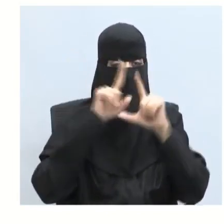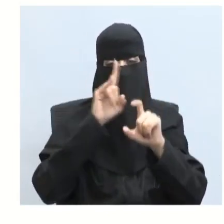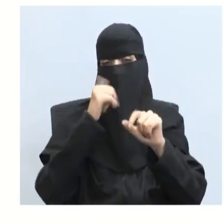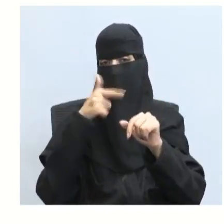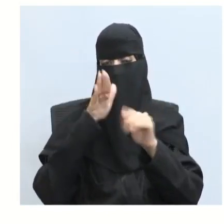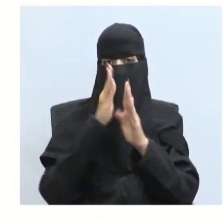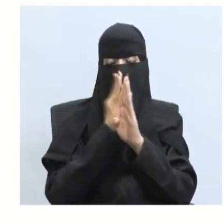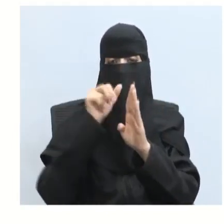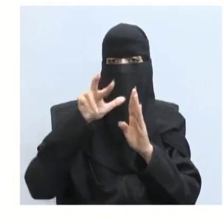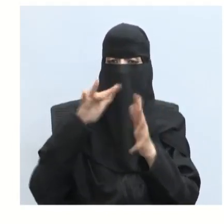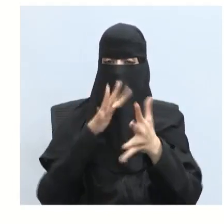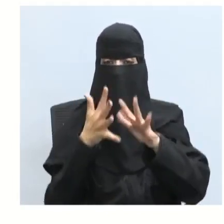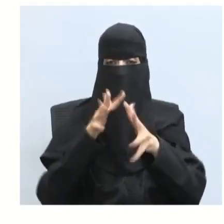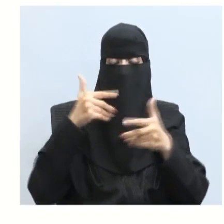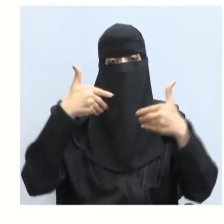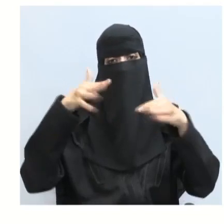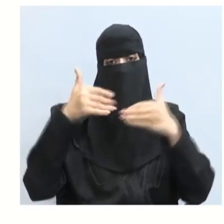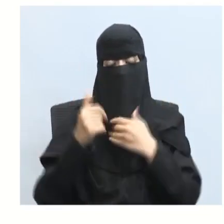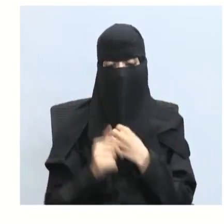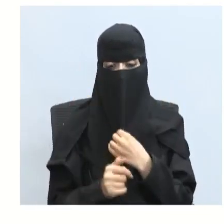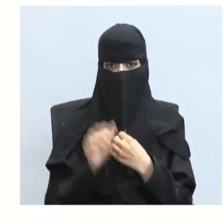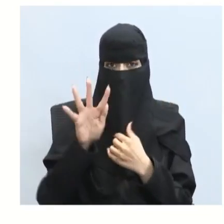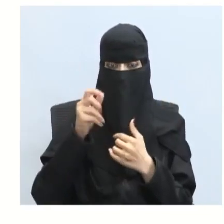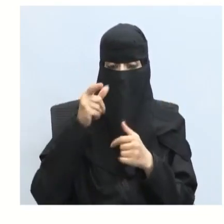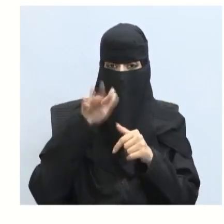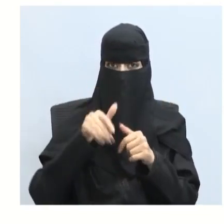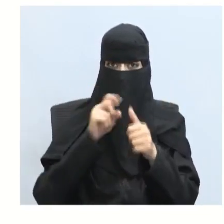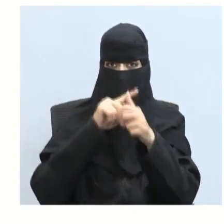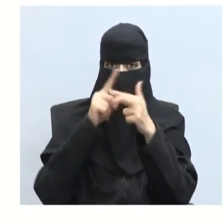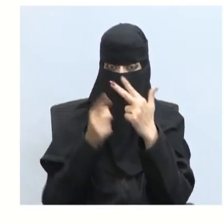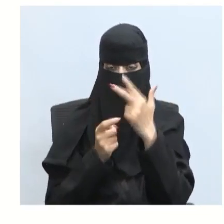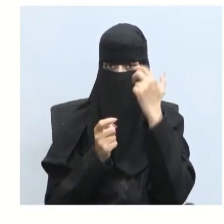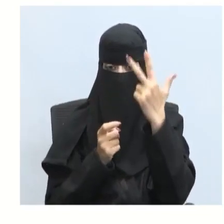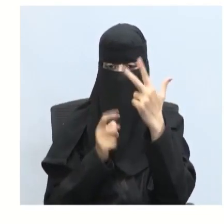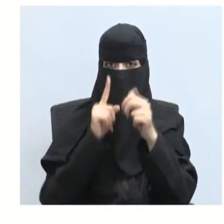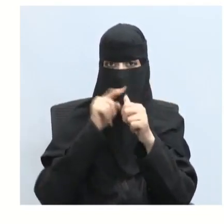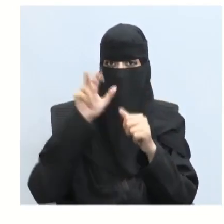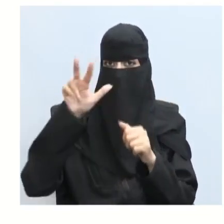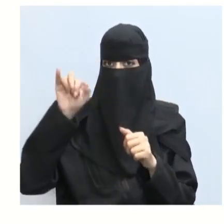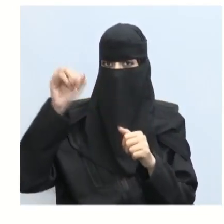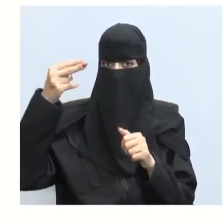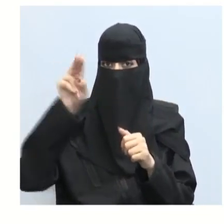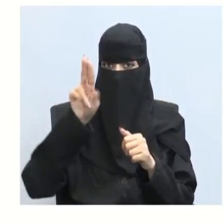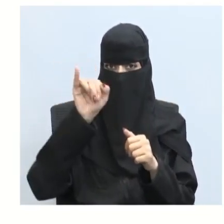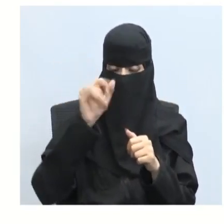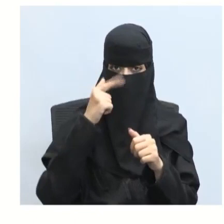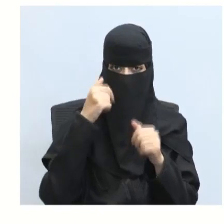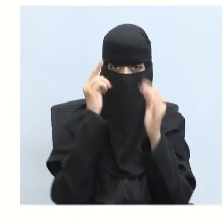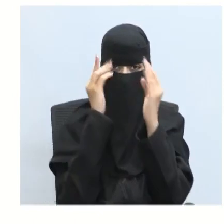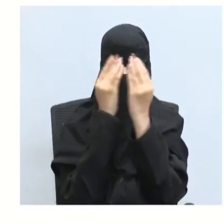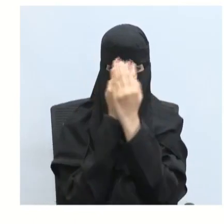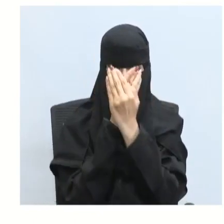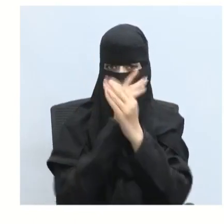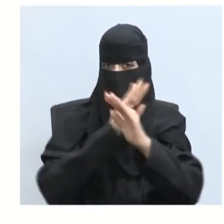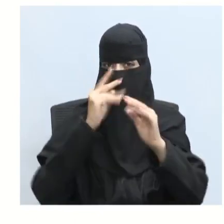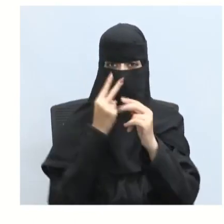الوسط شبح الشفاف إذن الأوساط الباندية انقسمت إلى ثلاثة عددها عزيز الطالب نعم